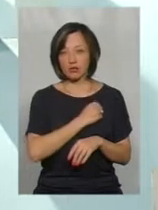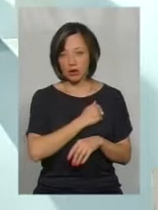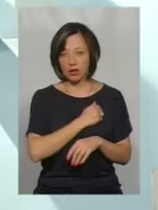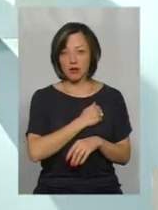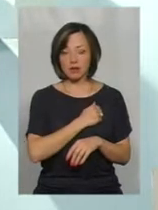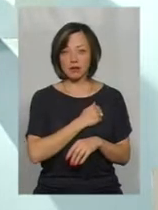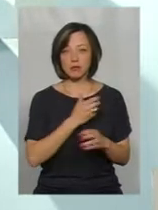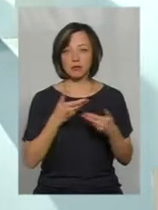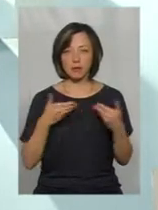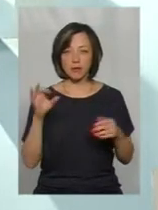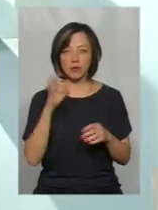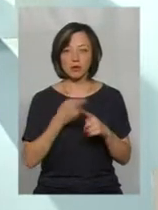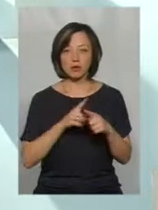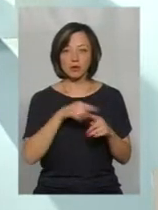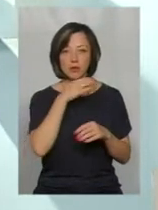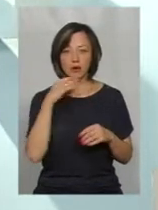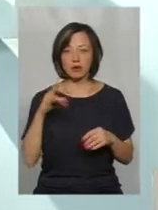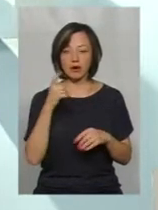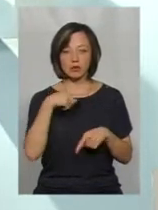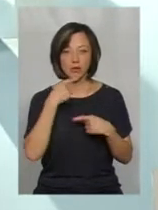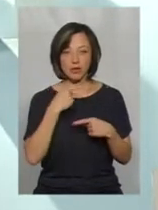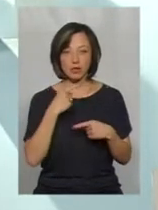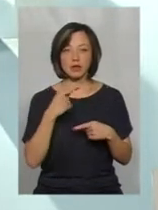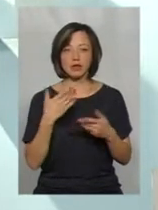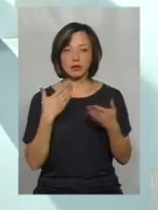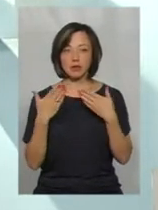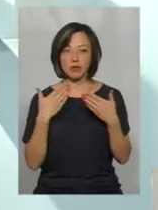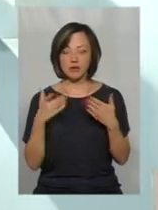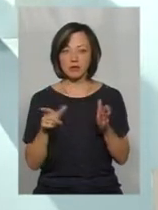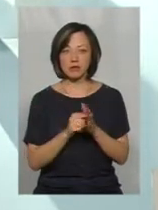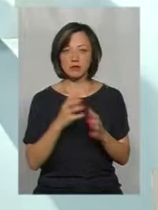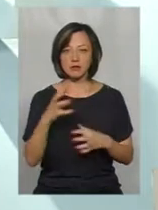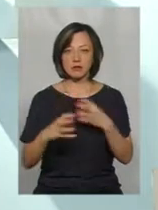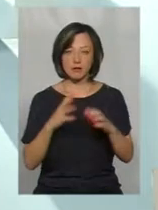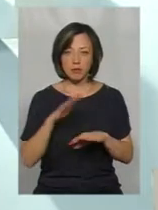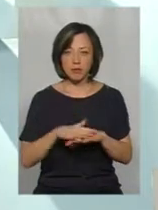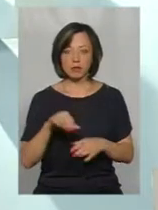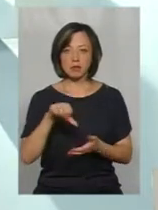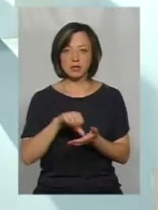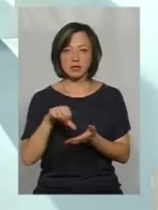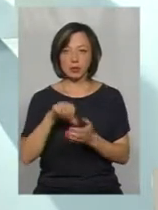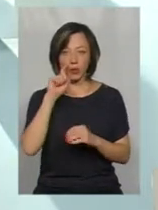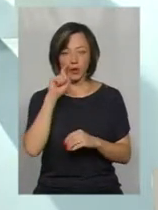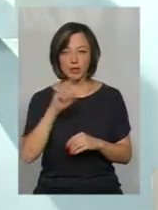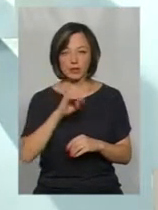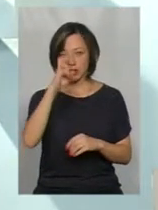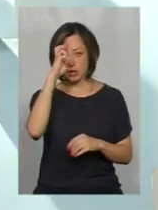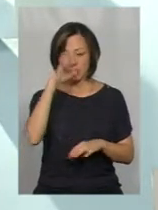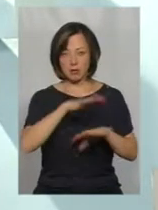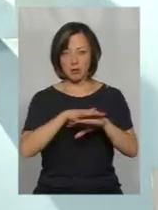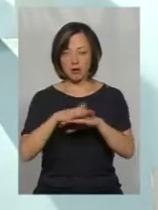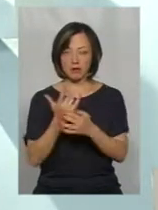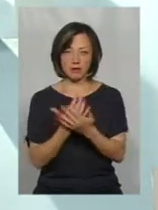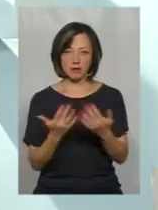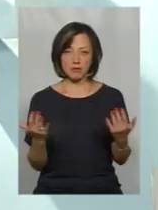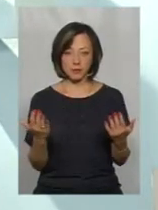ми про це неодноразово говорили і спілкувалися і з світовим банком, і з представниками українських, і державних банків.